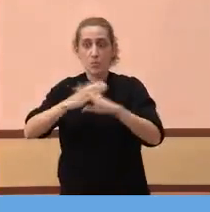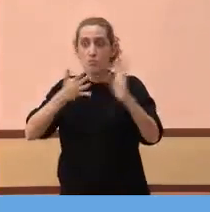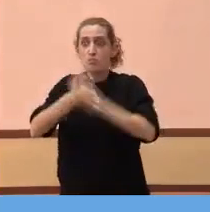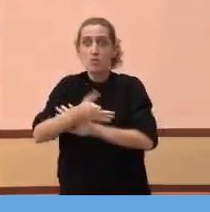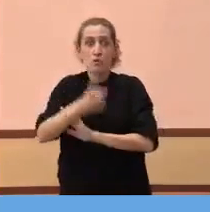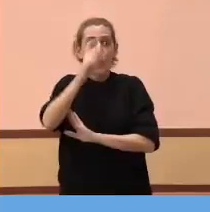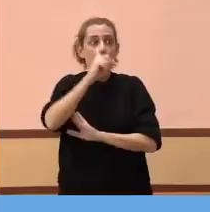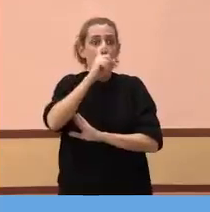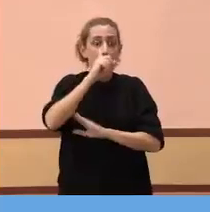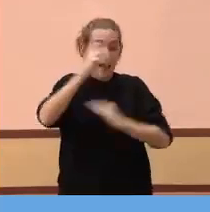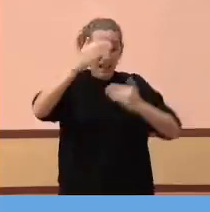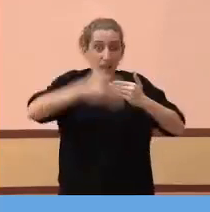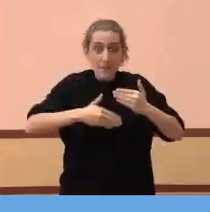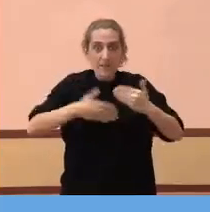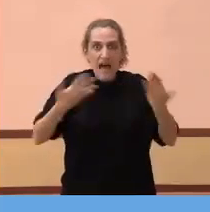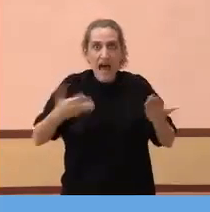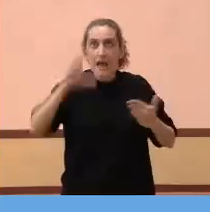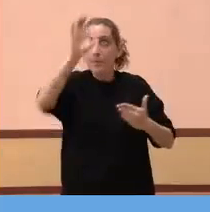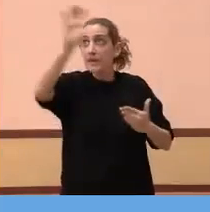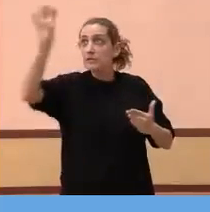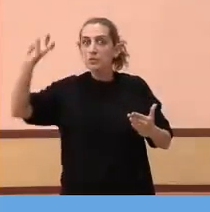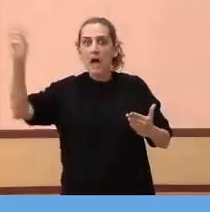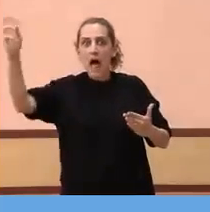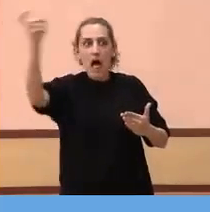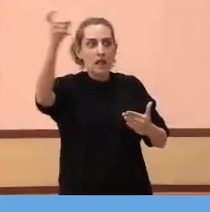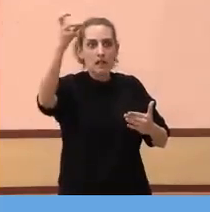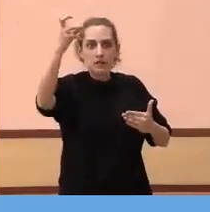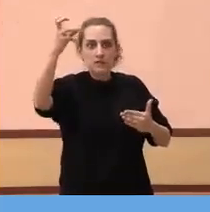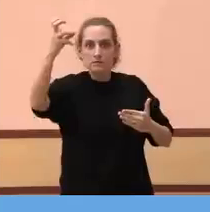ningú a data d'avui. Ningú.